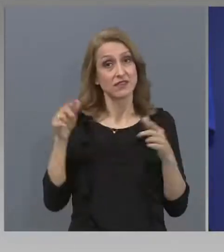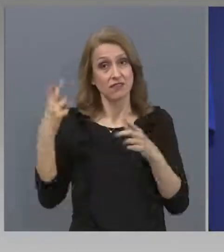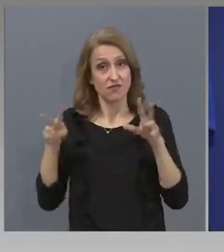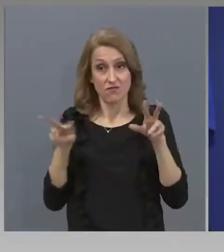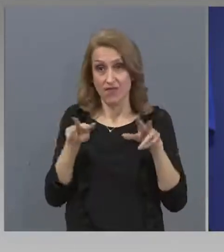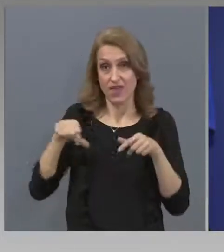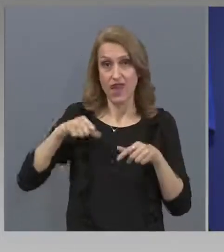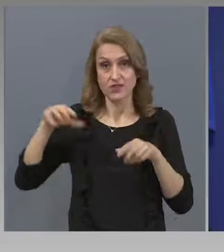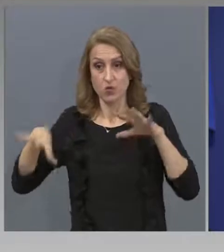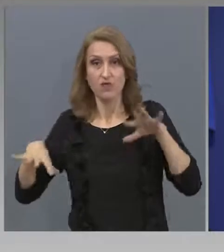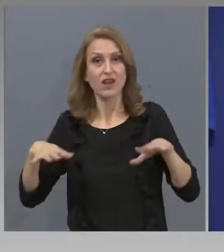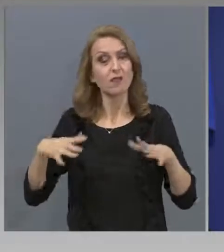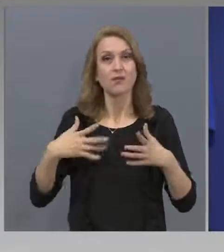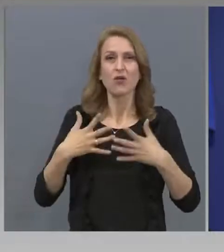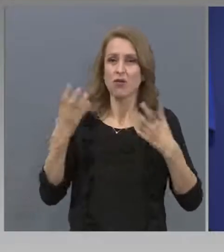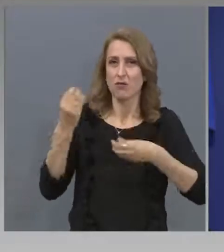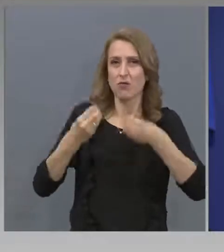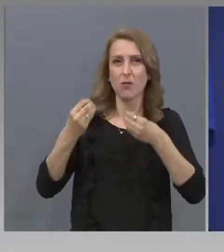стени.